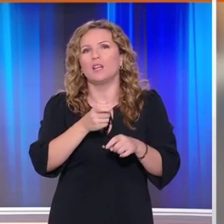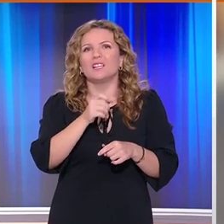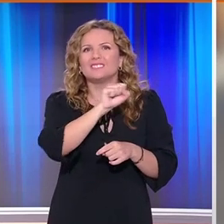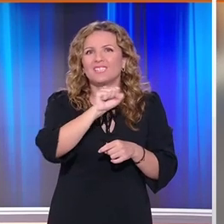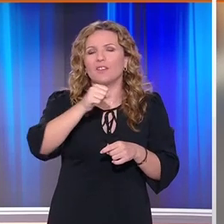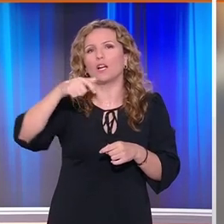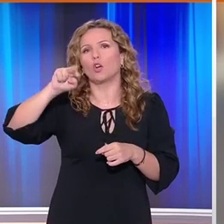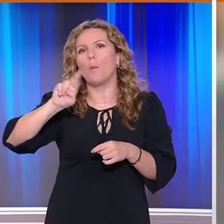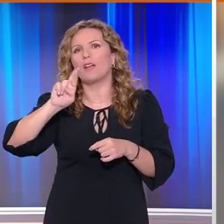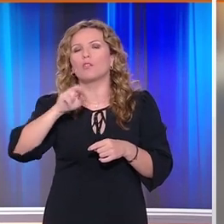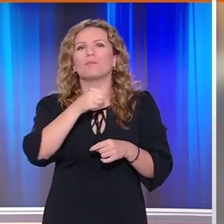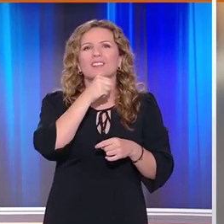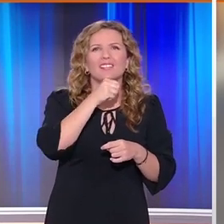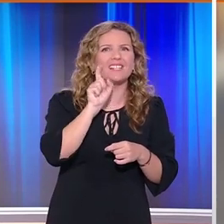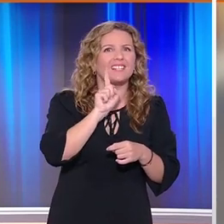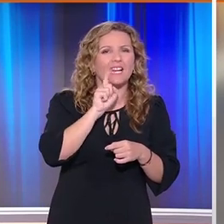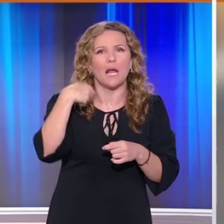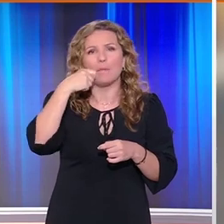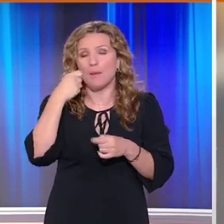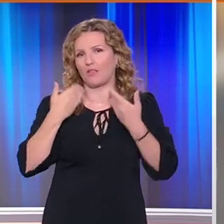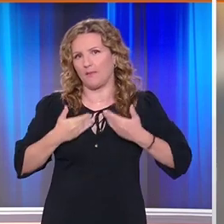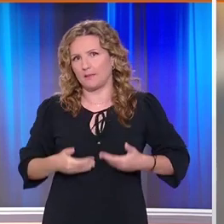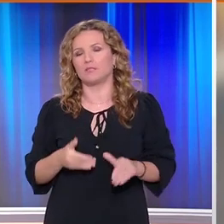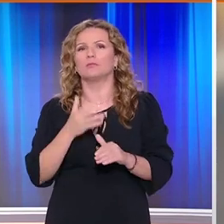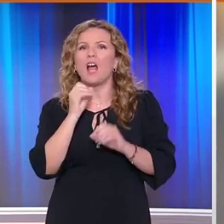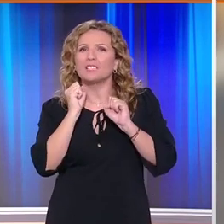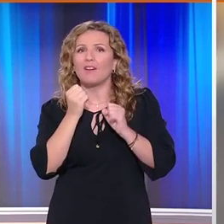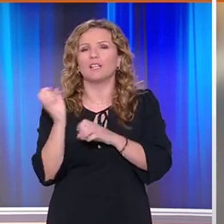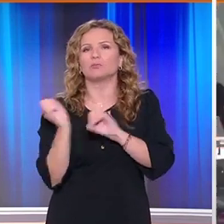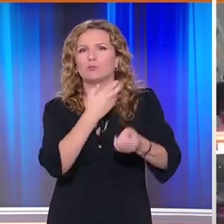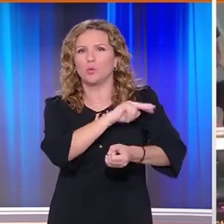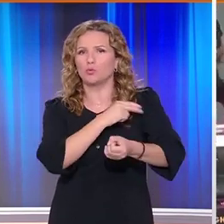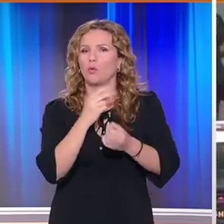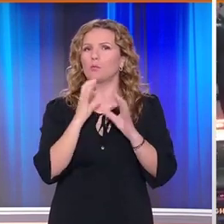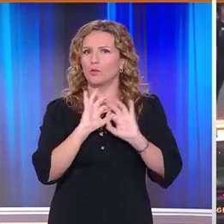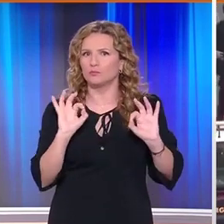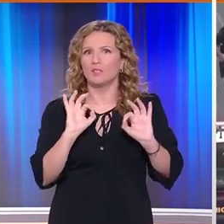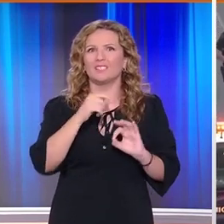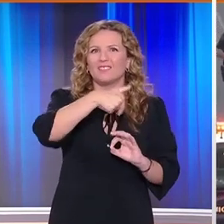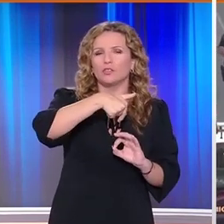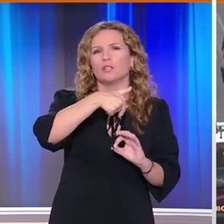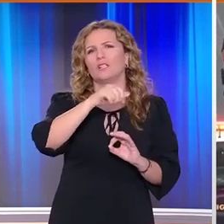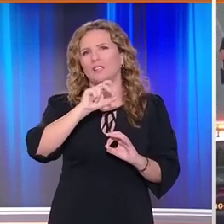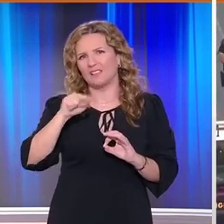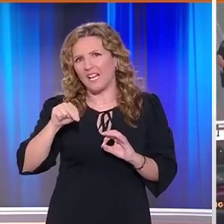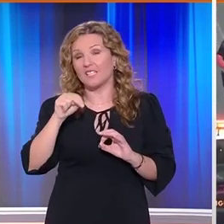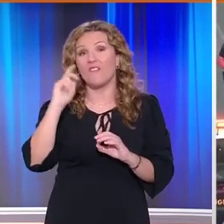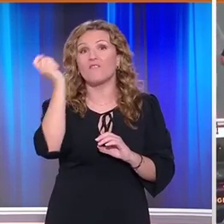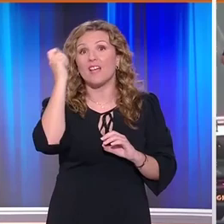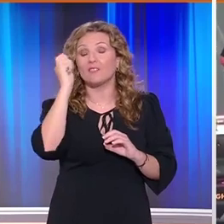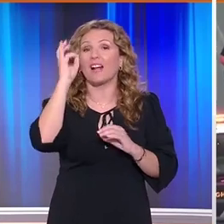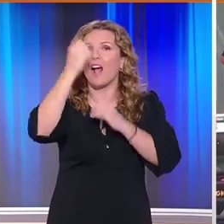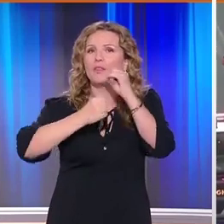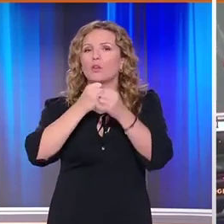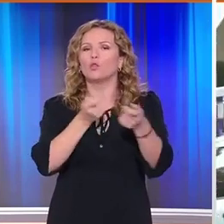Ρομέρο η γιαγιά του και η μητέρα του τραυματίστηκαν αλλά νοσηλεύονται εκτός κινδυνού Το Gilroy Garlic Festival οργανώνεται κάθε